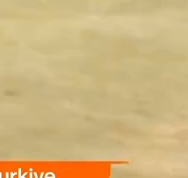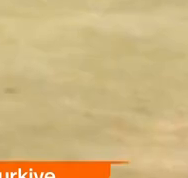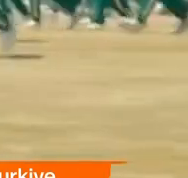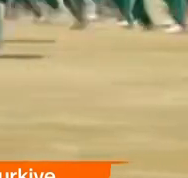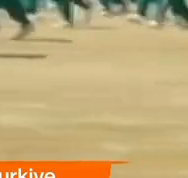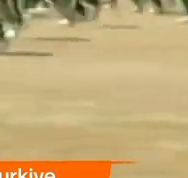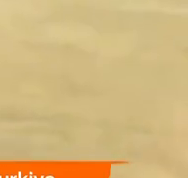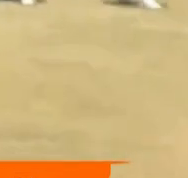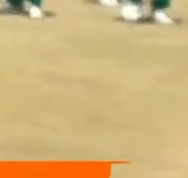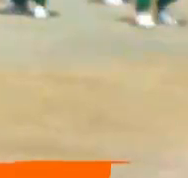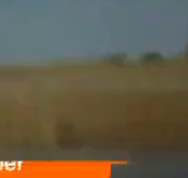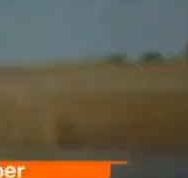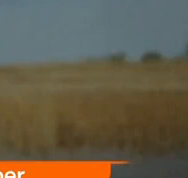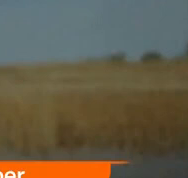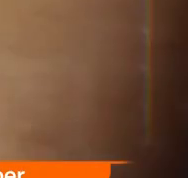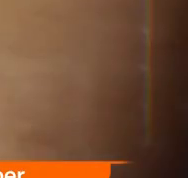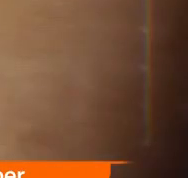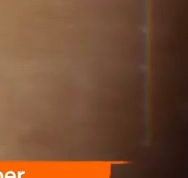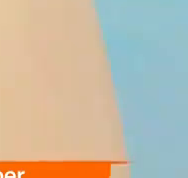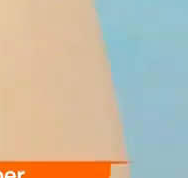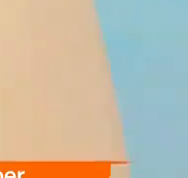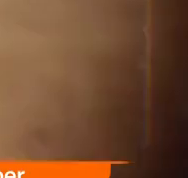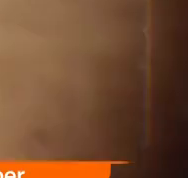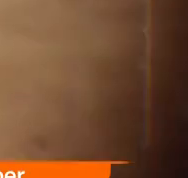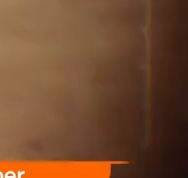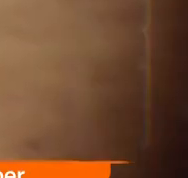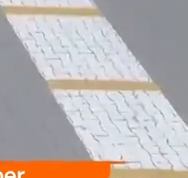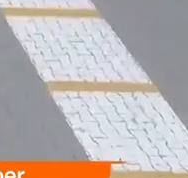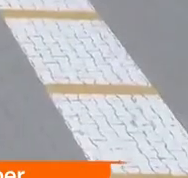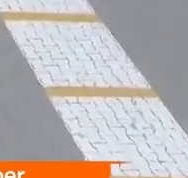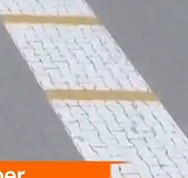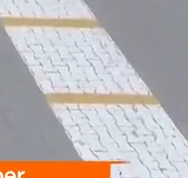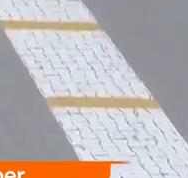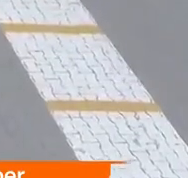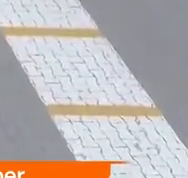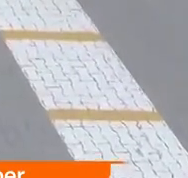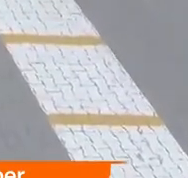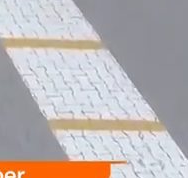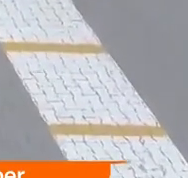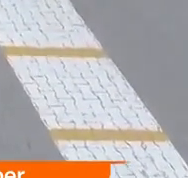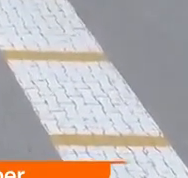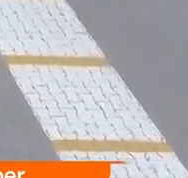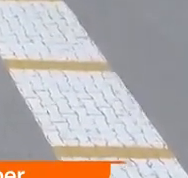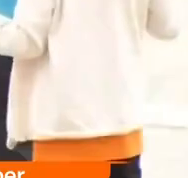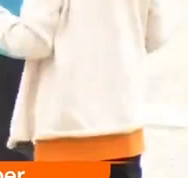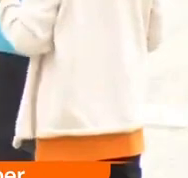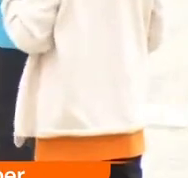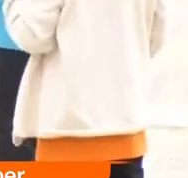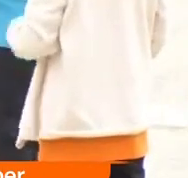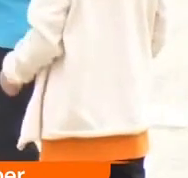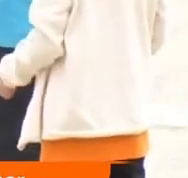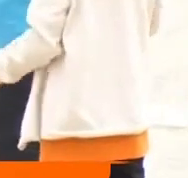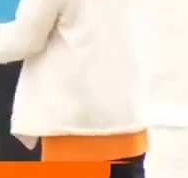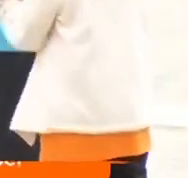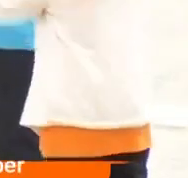izlenen dizi rekorunu kırdı. Ancak yedi kıtada birden dolaşan bu şöhret bir başka tehlikenin de habercisi. Ayrıntılar